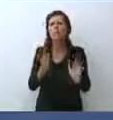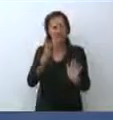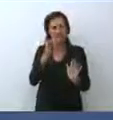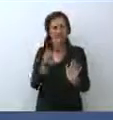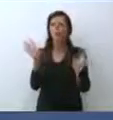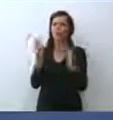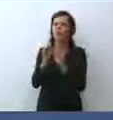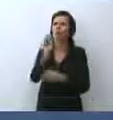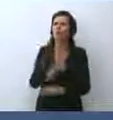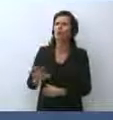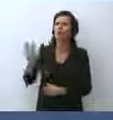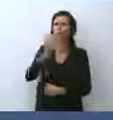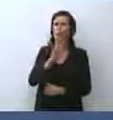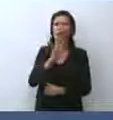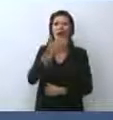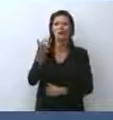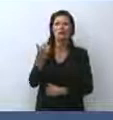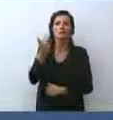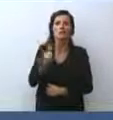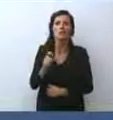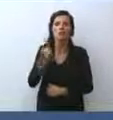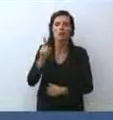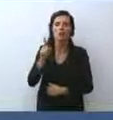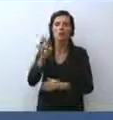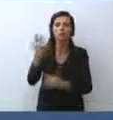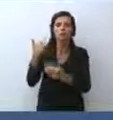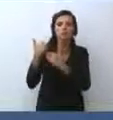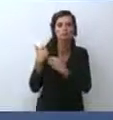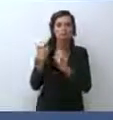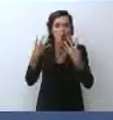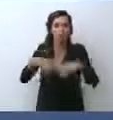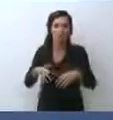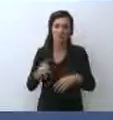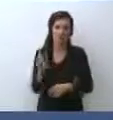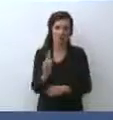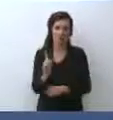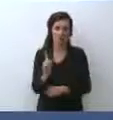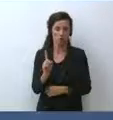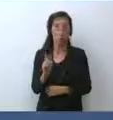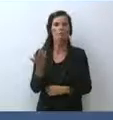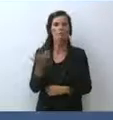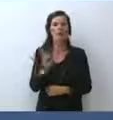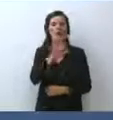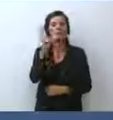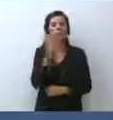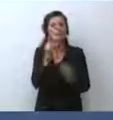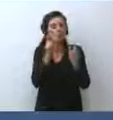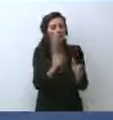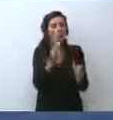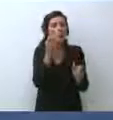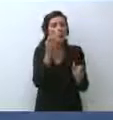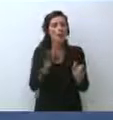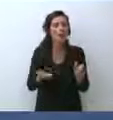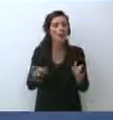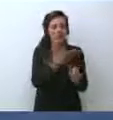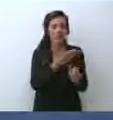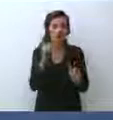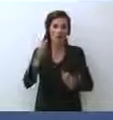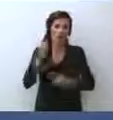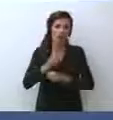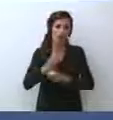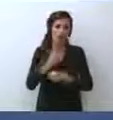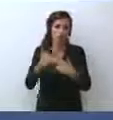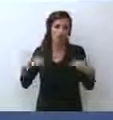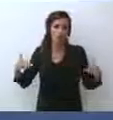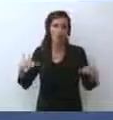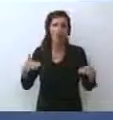assente perché non è organizzata per questo, ma sul piano umanitario per esempio ha fatto molto e quindi non sono cose